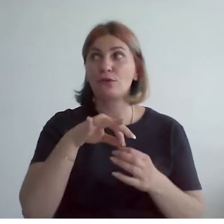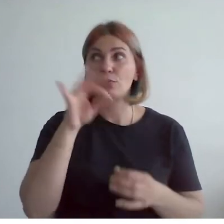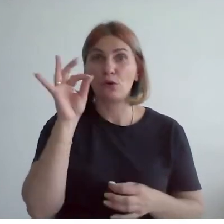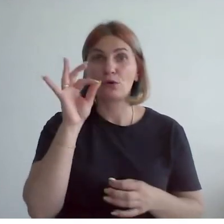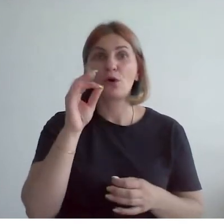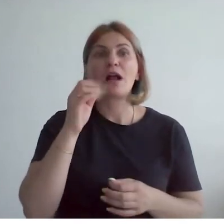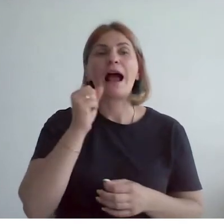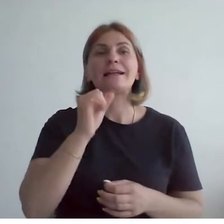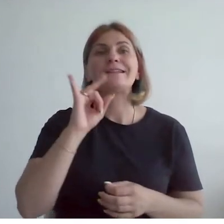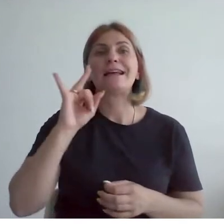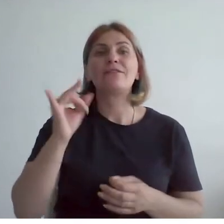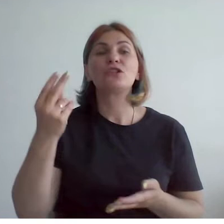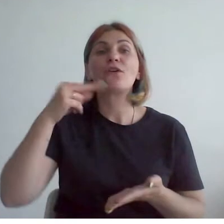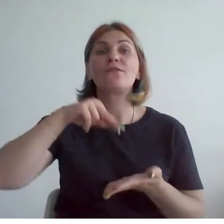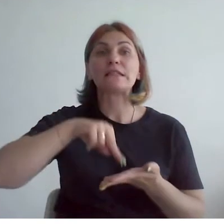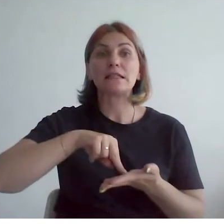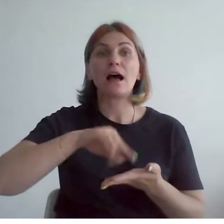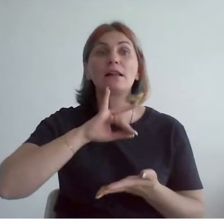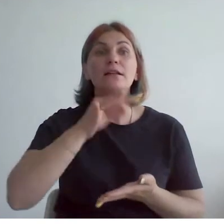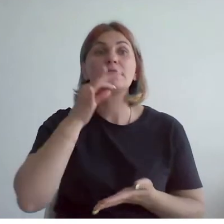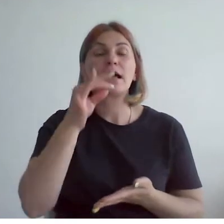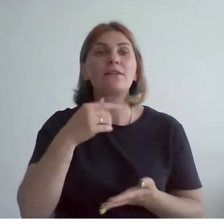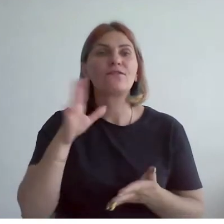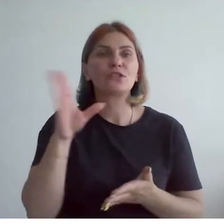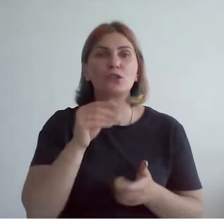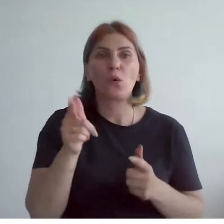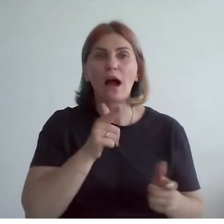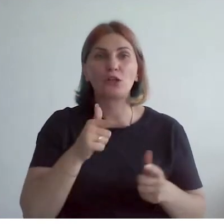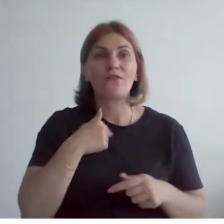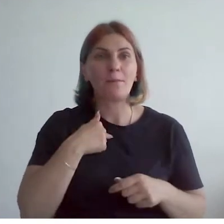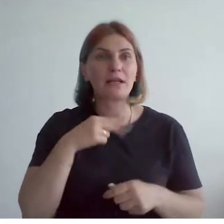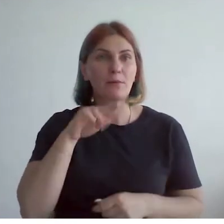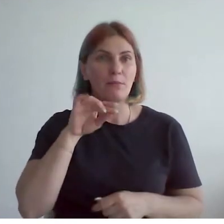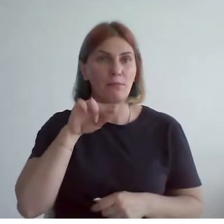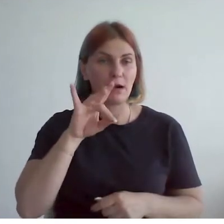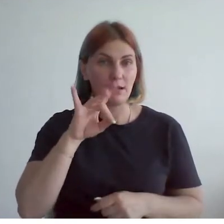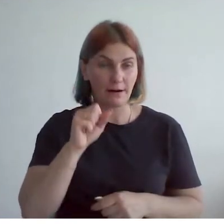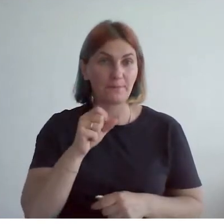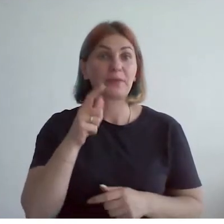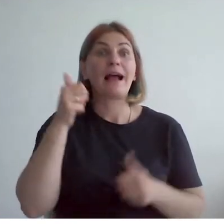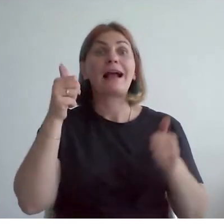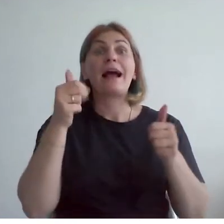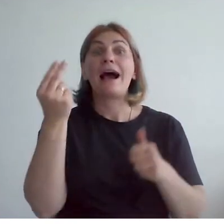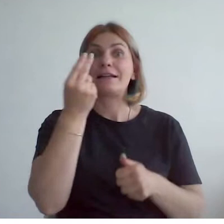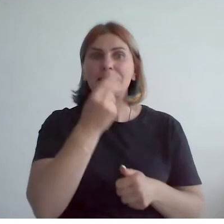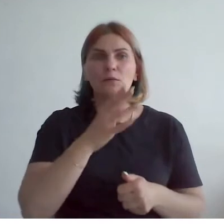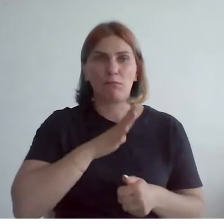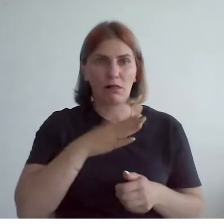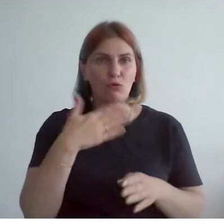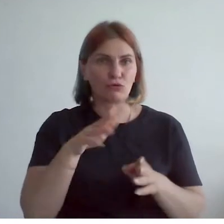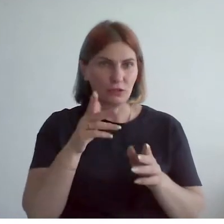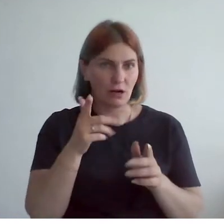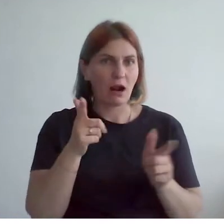встал и сказал, все, готово, мне пора. Картина была закончена. Тогда Алексей Иванович подошел к